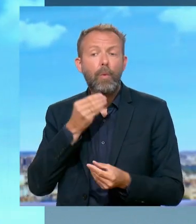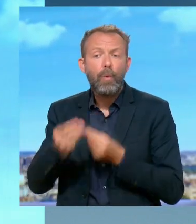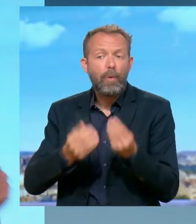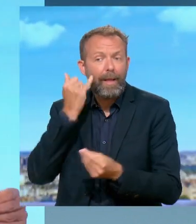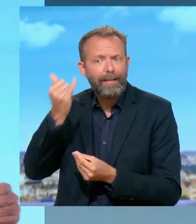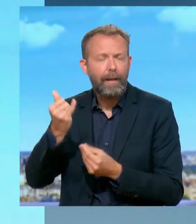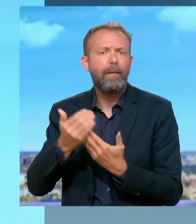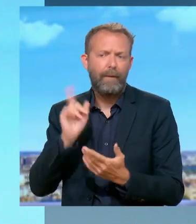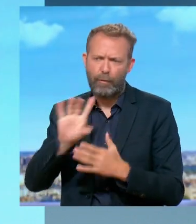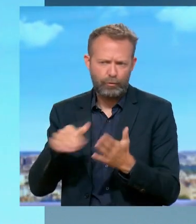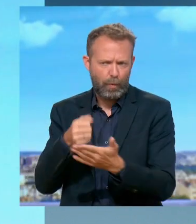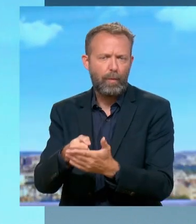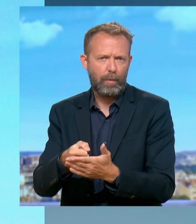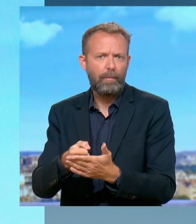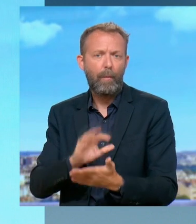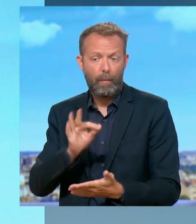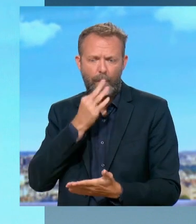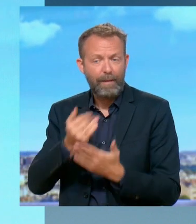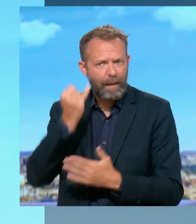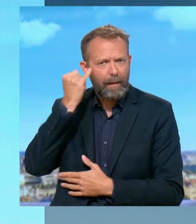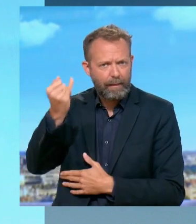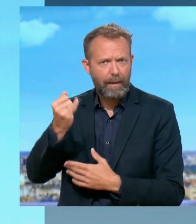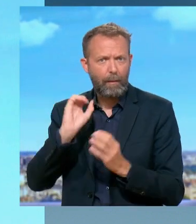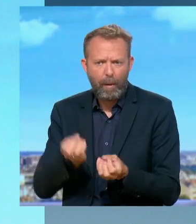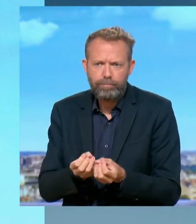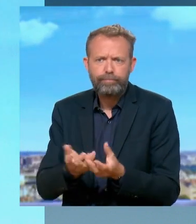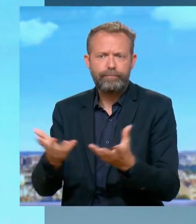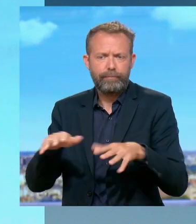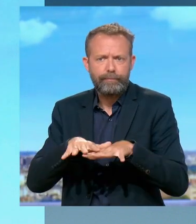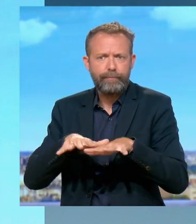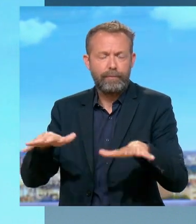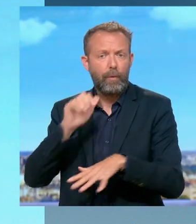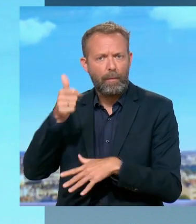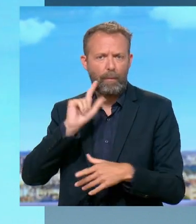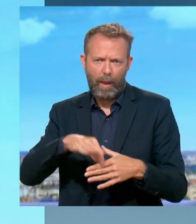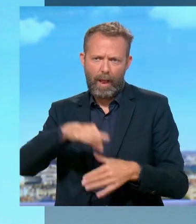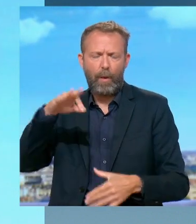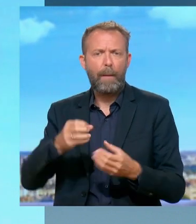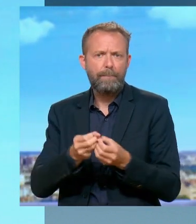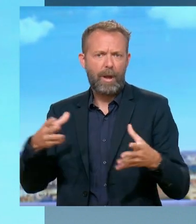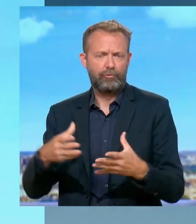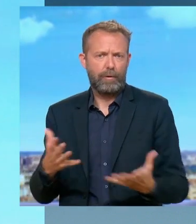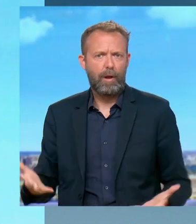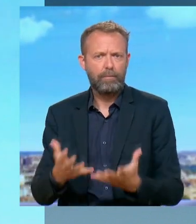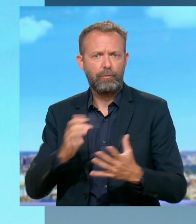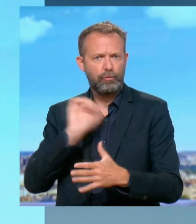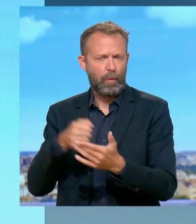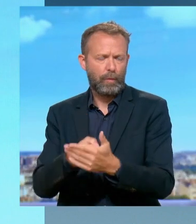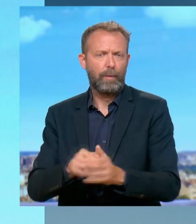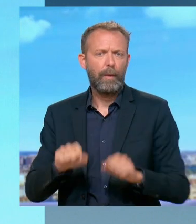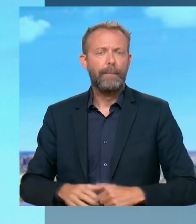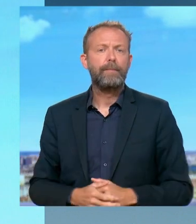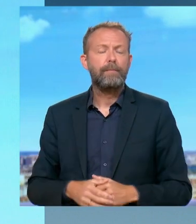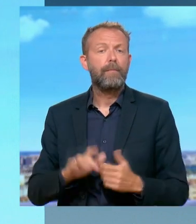idées, allons jusqu'au bout. Permettons à ces idées de faire flores en deux mains et lisant une majorité qui les porte et qui aille jusqu'au bout courageusement. Est-ce que